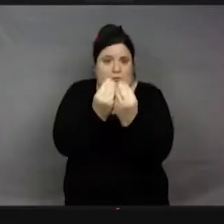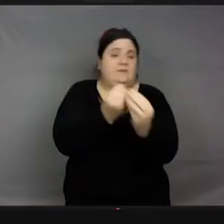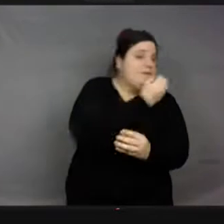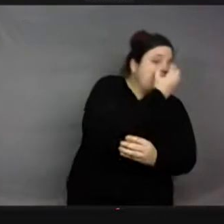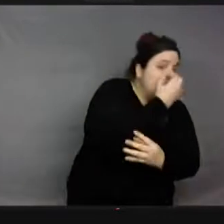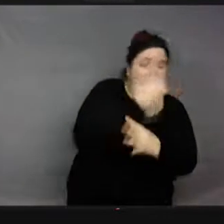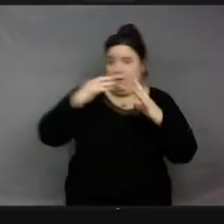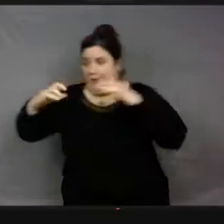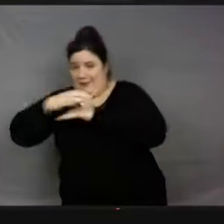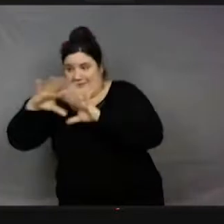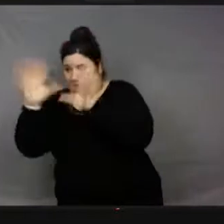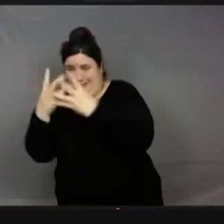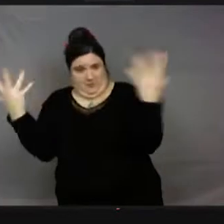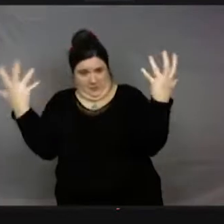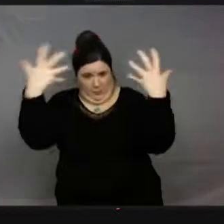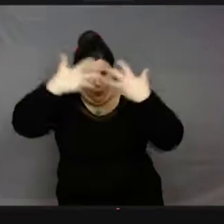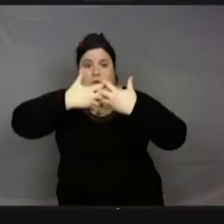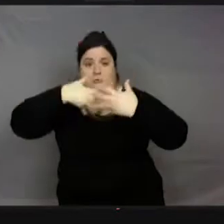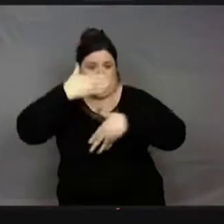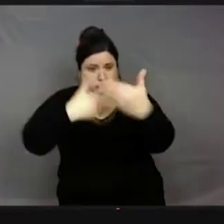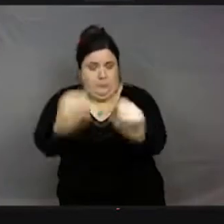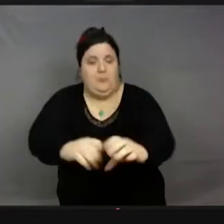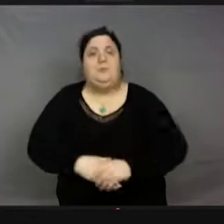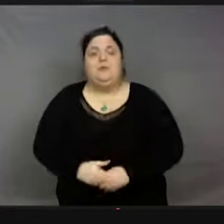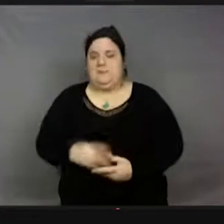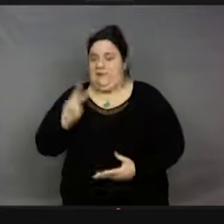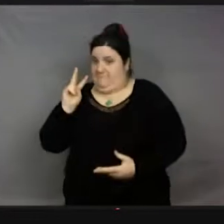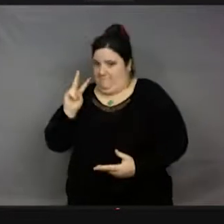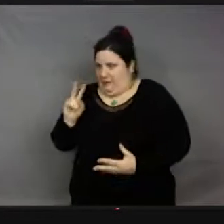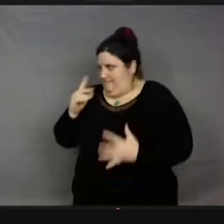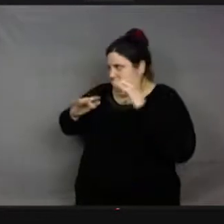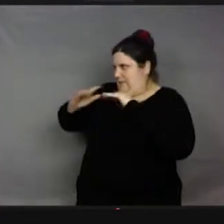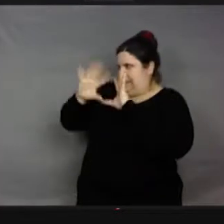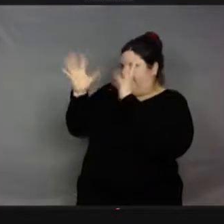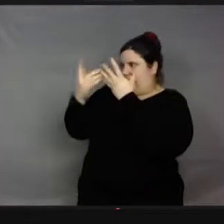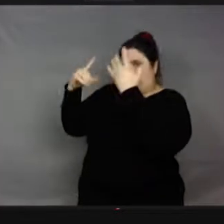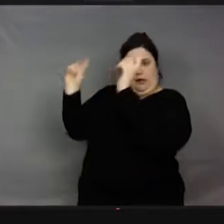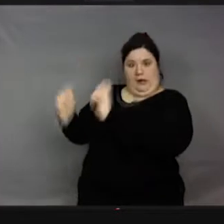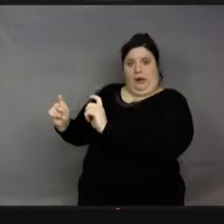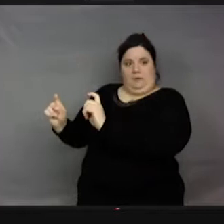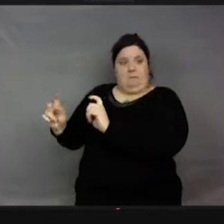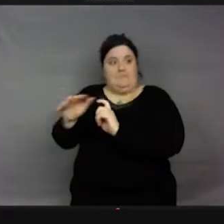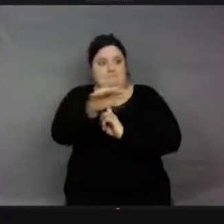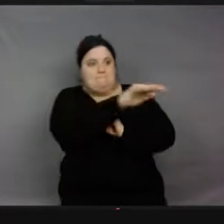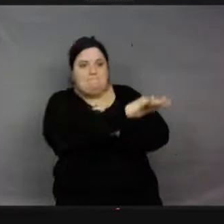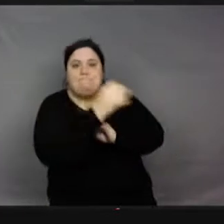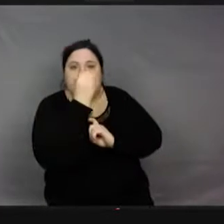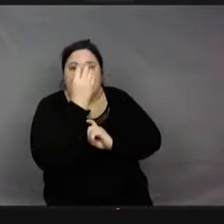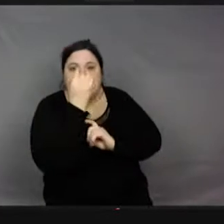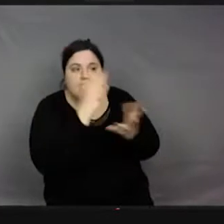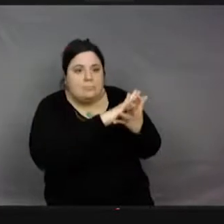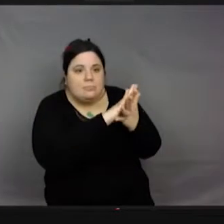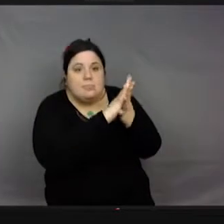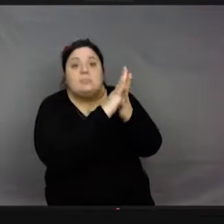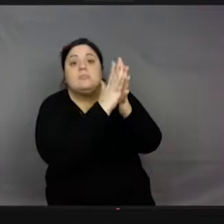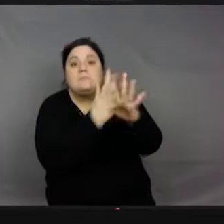drame de la disparition des insectes. D'où, voilà, ce qui nous inquiète. Alors, ce qui nous inquiète,'est que du coup, si vous enlevez les fleurs pollinisées par les insectes ici,